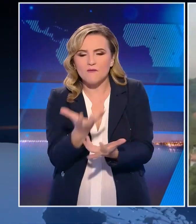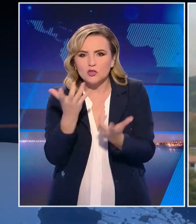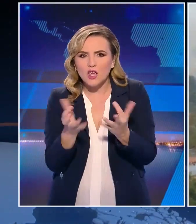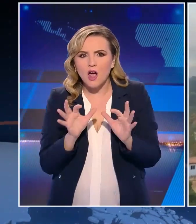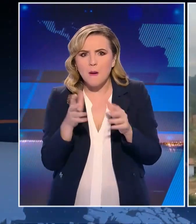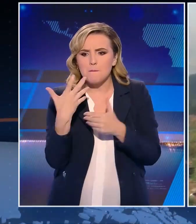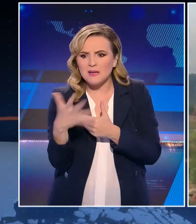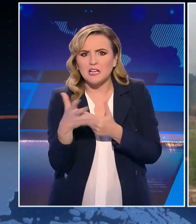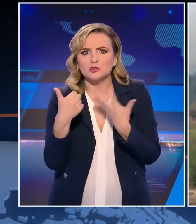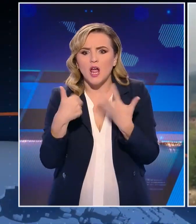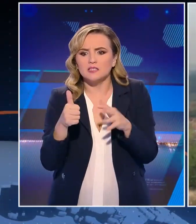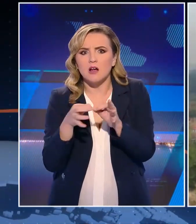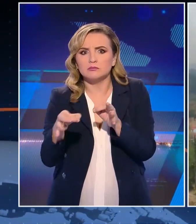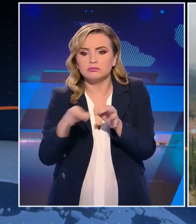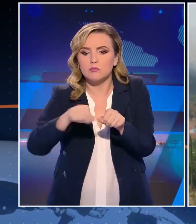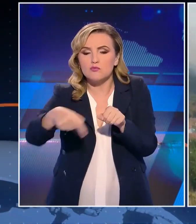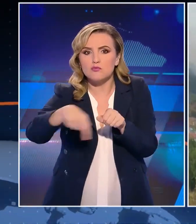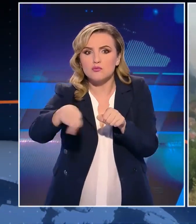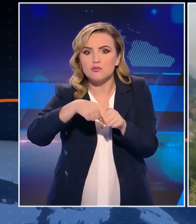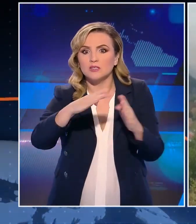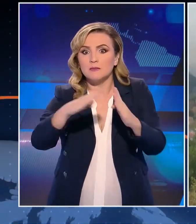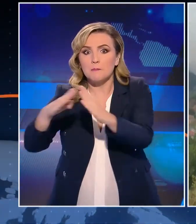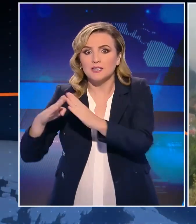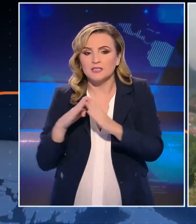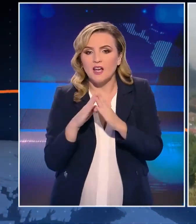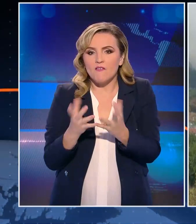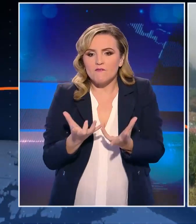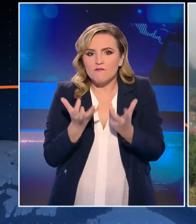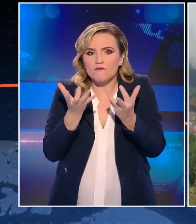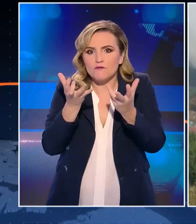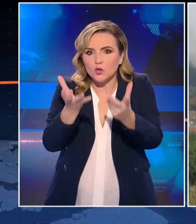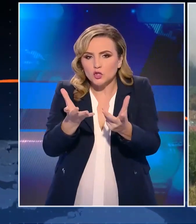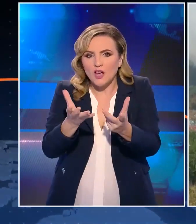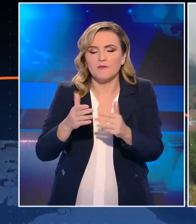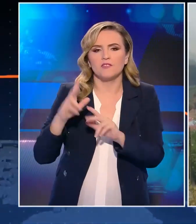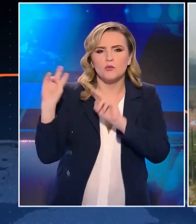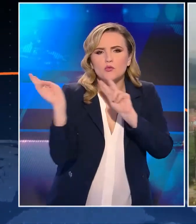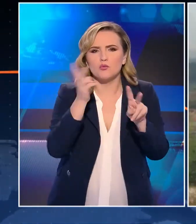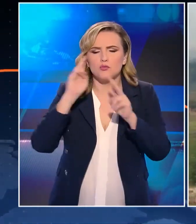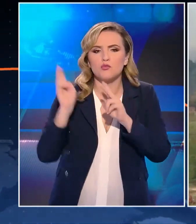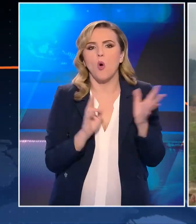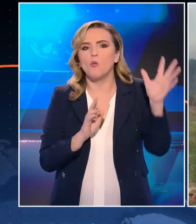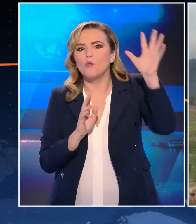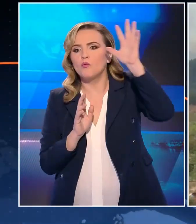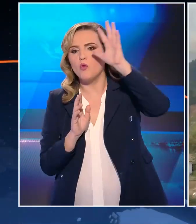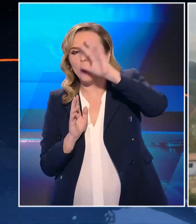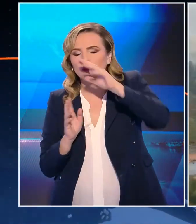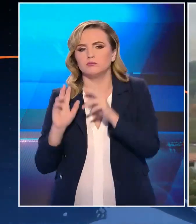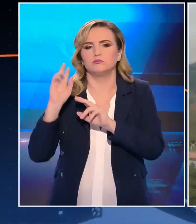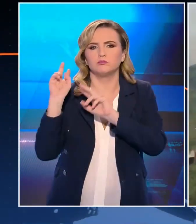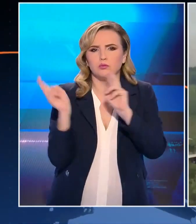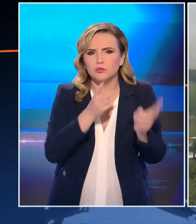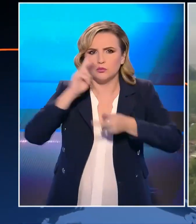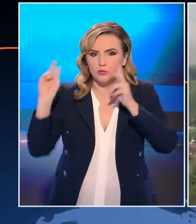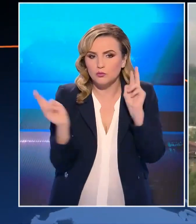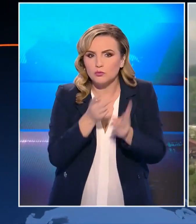στα 500-600 μέτρα από τα πρώτα σπίτια. Φυσούν βορειονατολικοί άνεμοι, ωστόσο το μέτωπο είναι πολύ